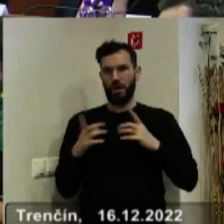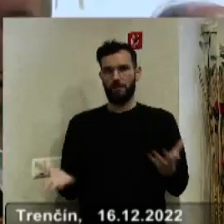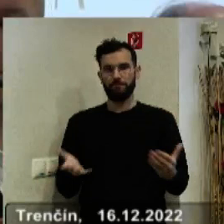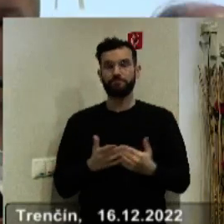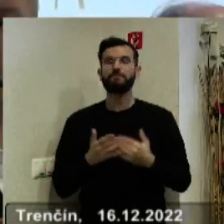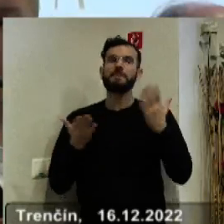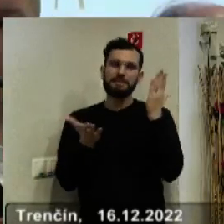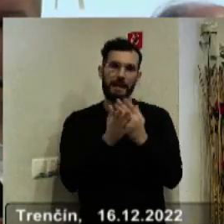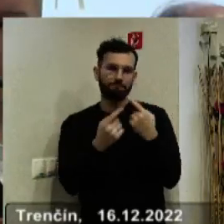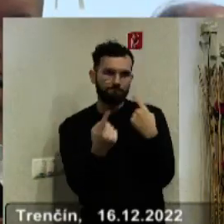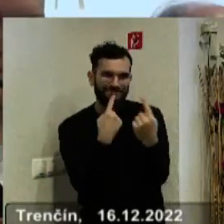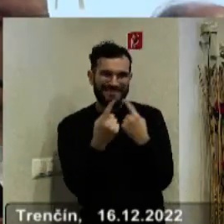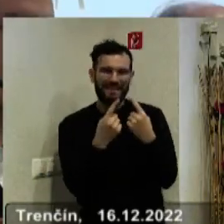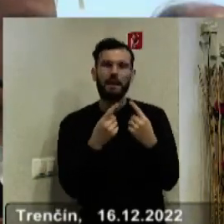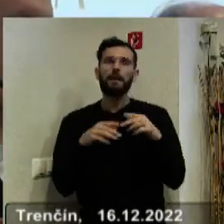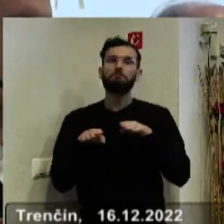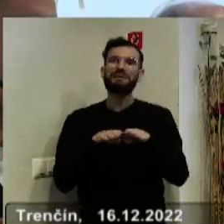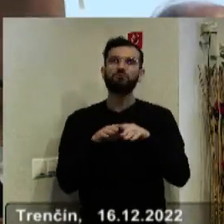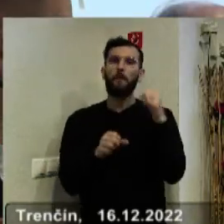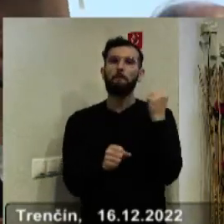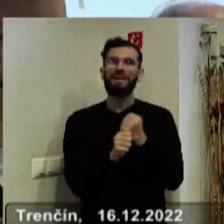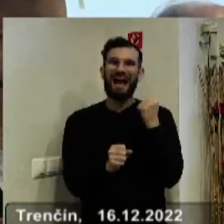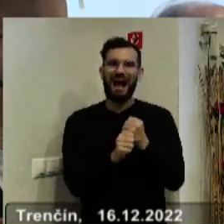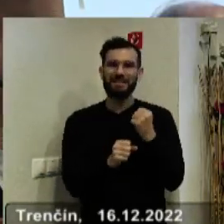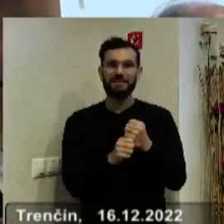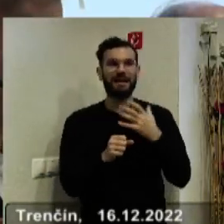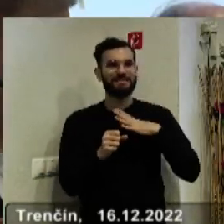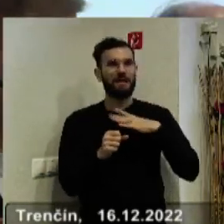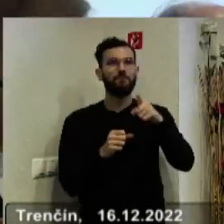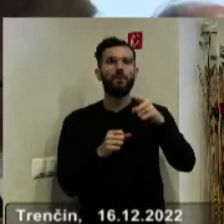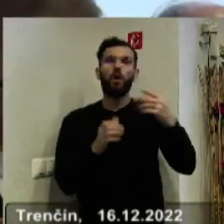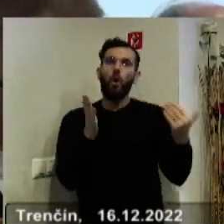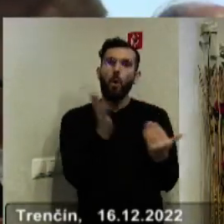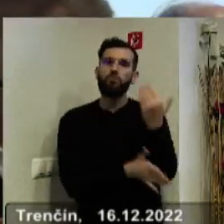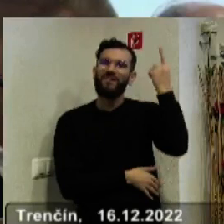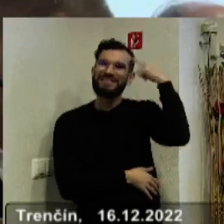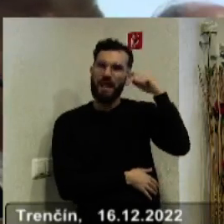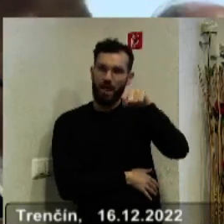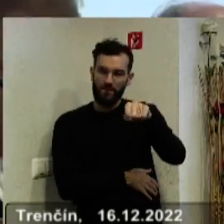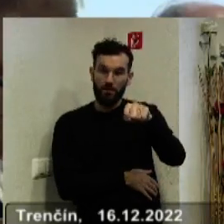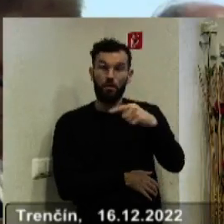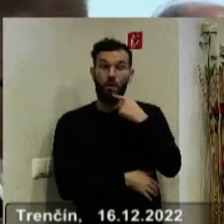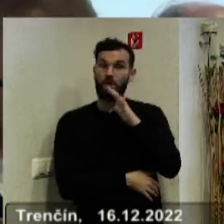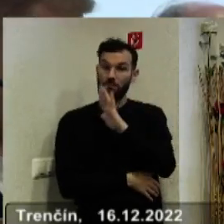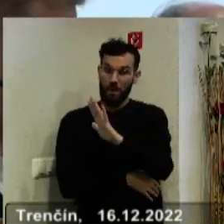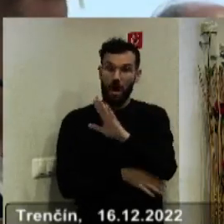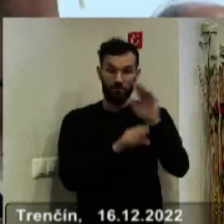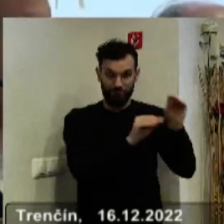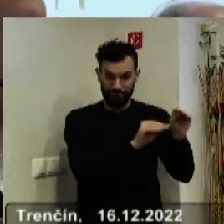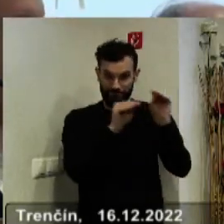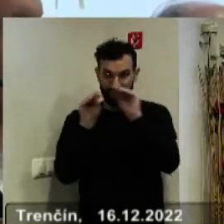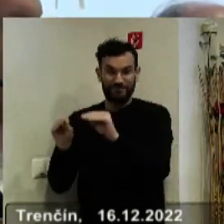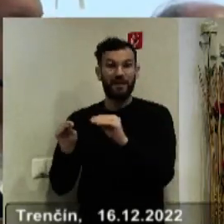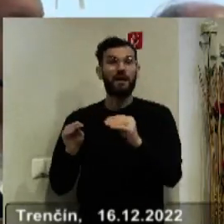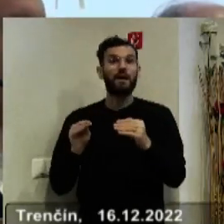Napriek tomu rokujeme s ministerstvom práce o pokračovaní projektu rekvalifikácií, kde teda je vyčlenená lokácia z